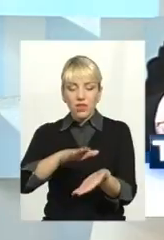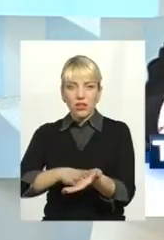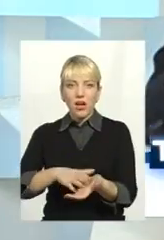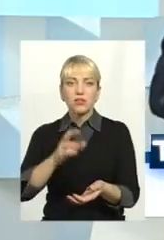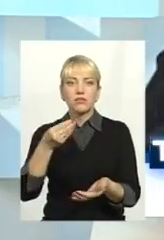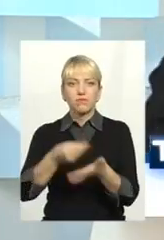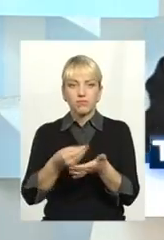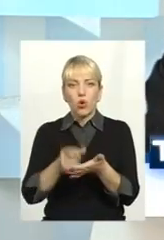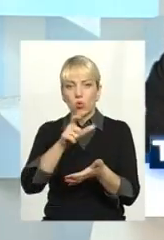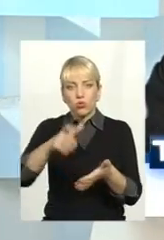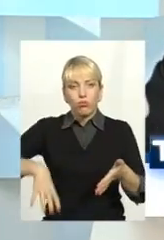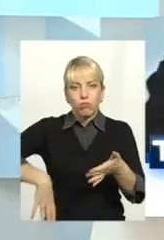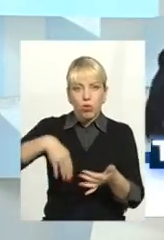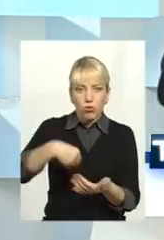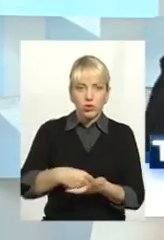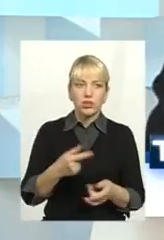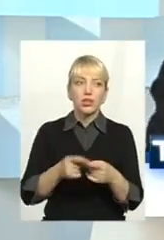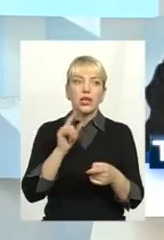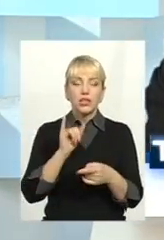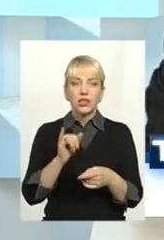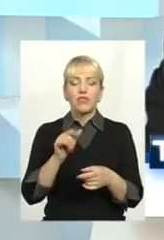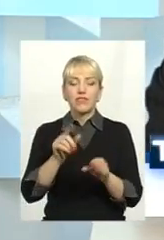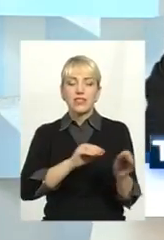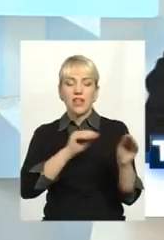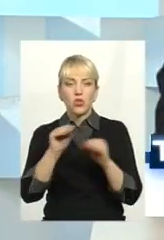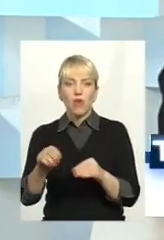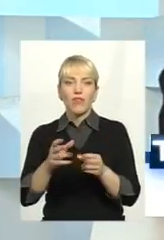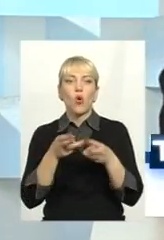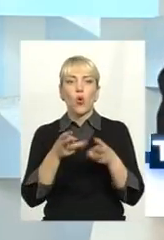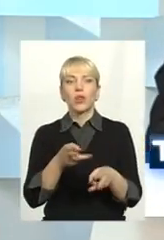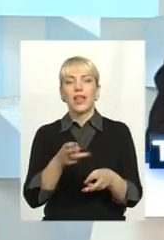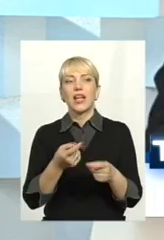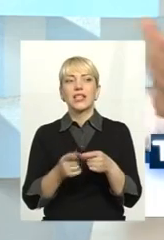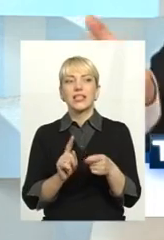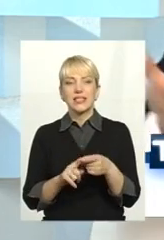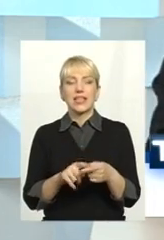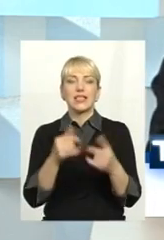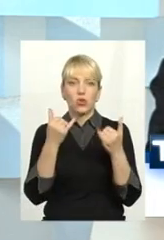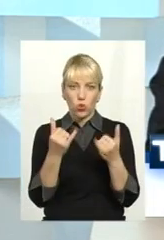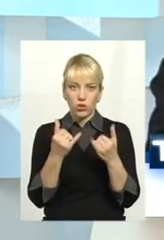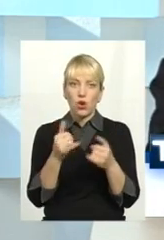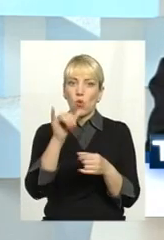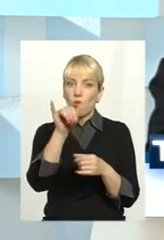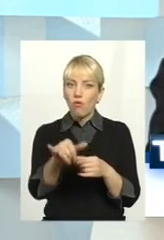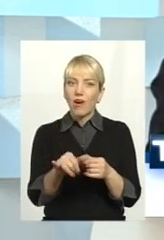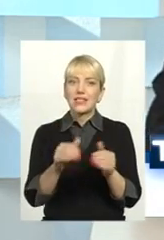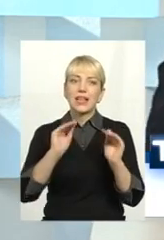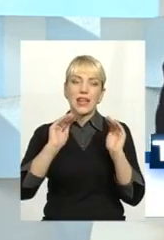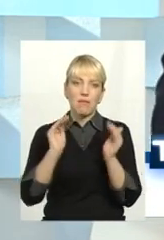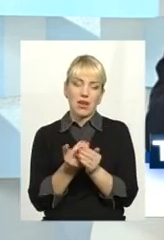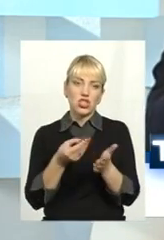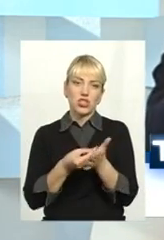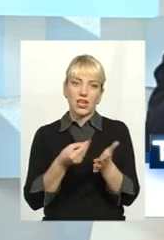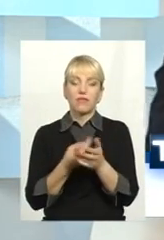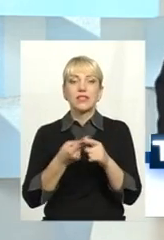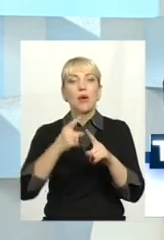виничан. Він встановлював котли і котельні, когенераційні. І відповідно, це сьогодні у вас один з найнижчих тарифів. Це